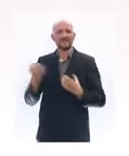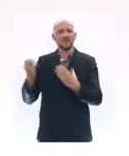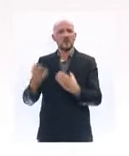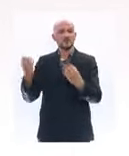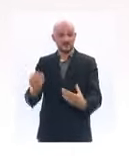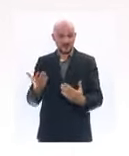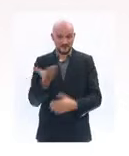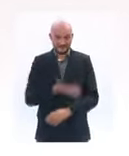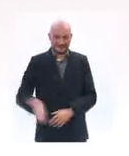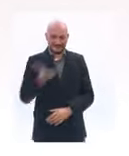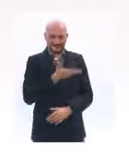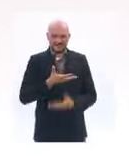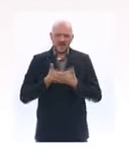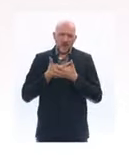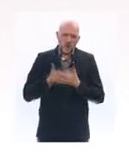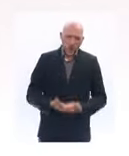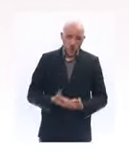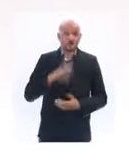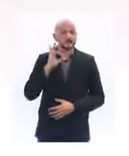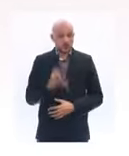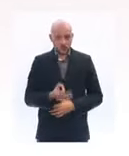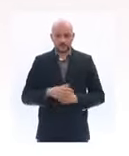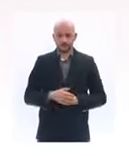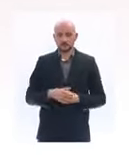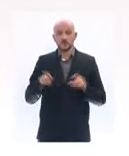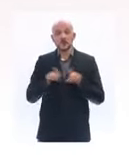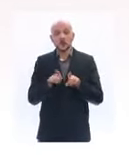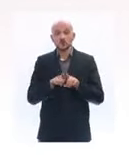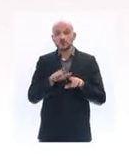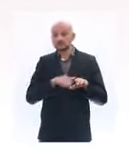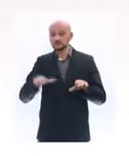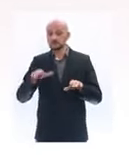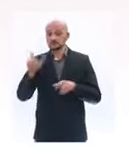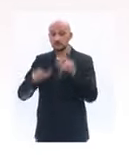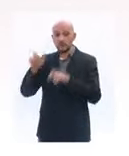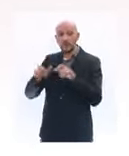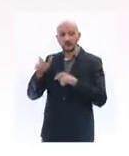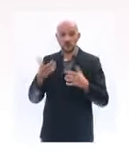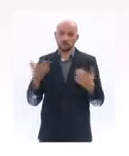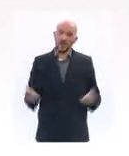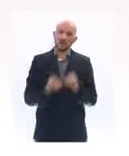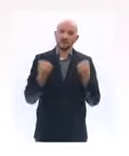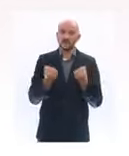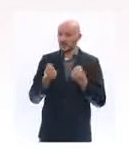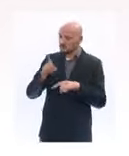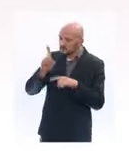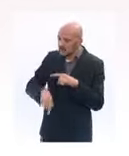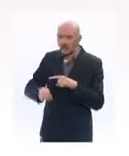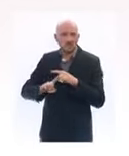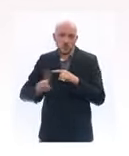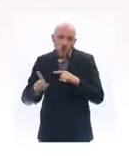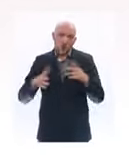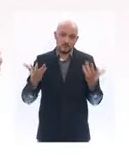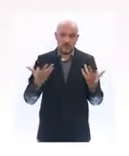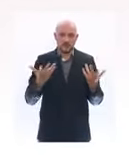Je pense aussi à ceux dont l'activité, qui, sans être interdite, subit de plein fouet les conséquences de la